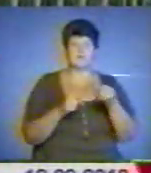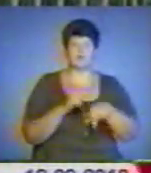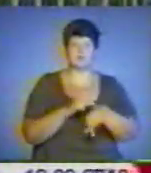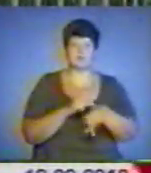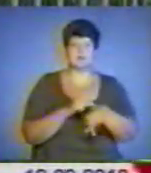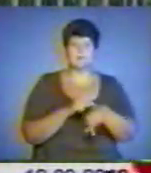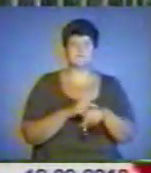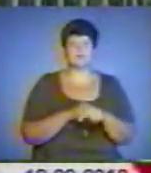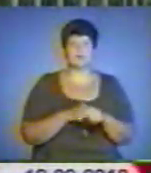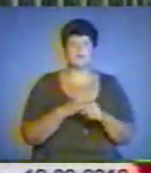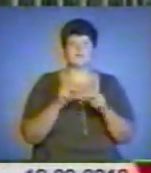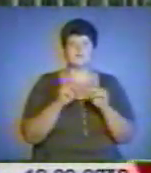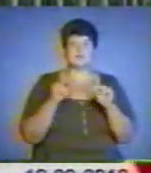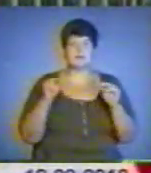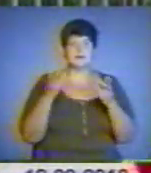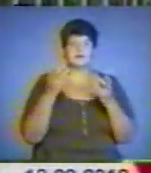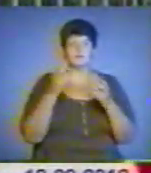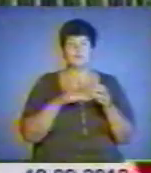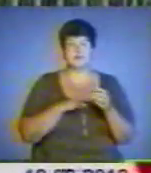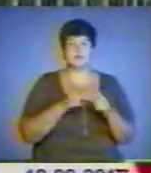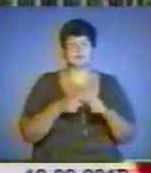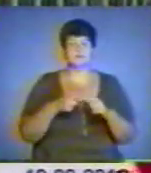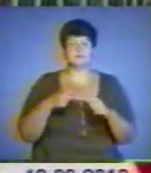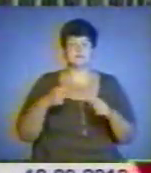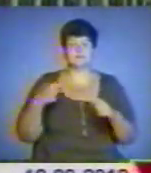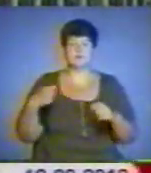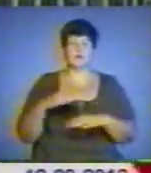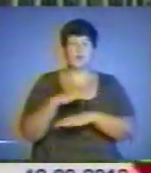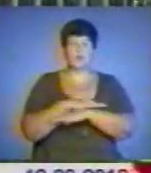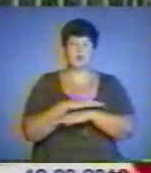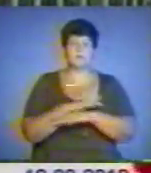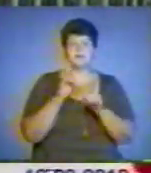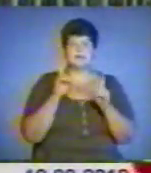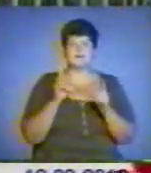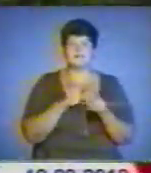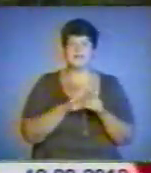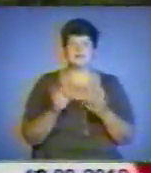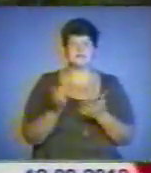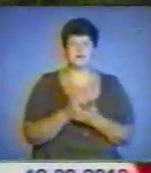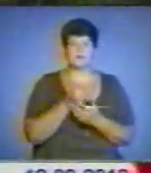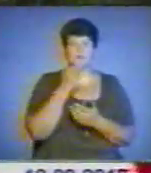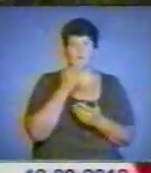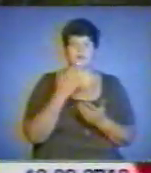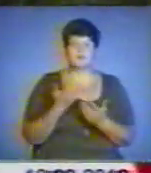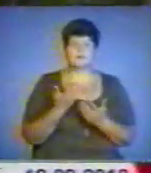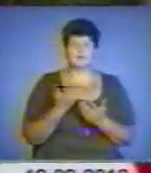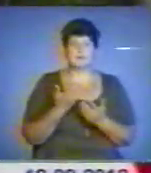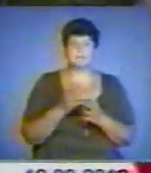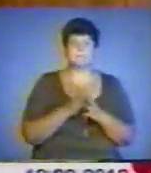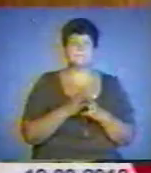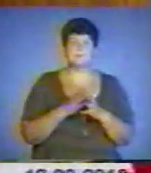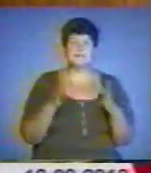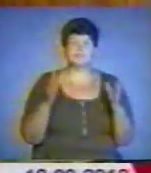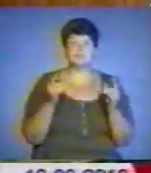Тільки деколи затримує урок, і ми навіть не встигаємо поїсти. Найбільшу годину вчитися і більше